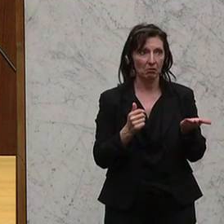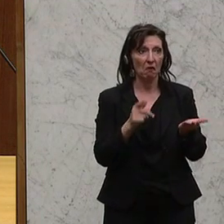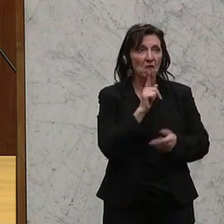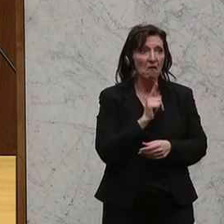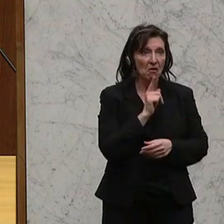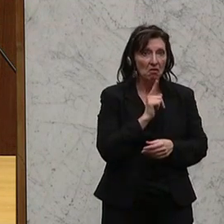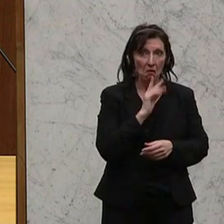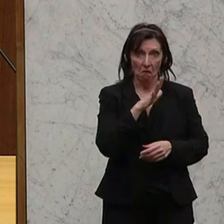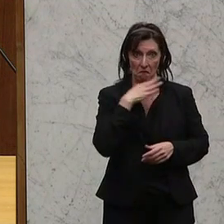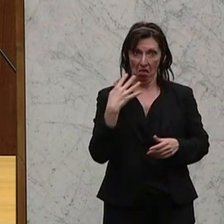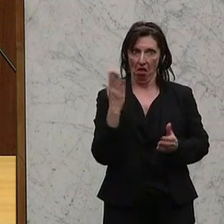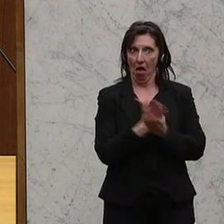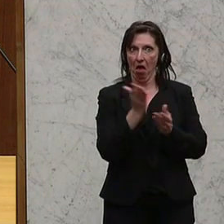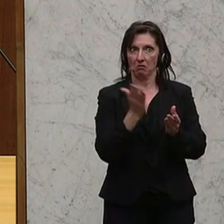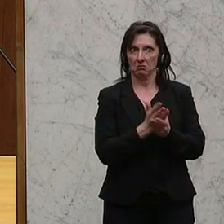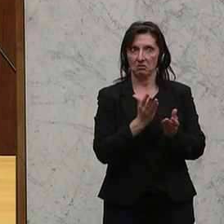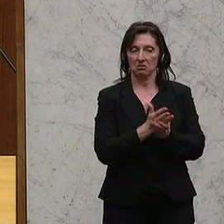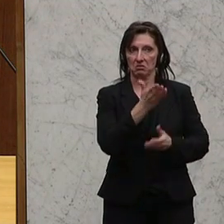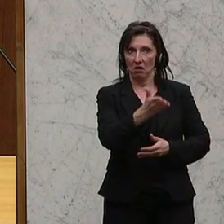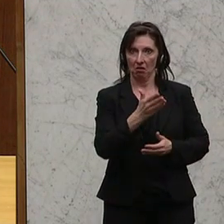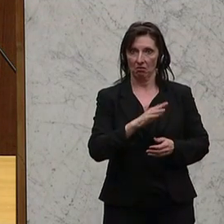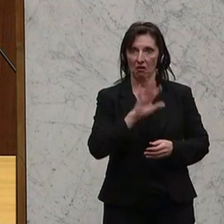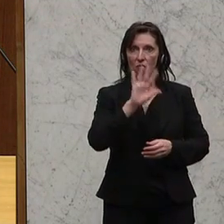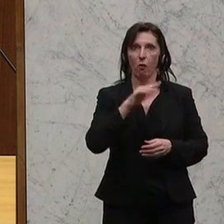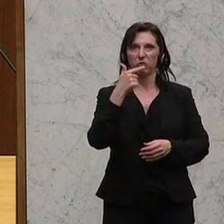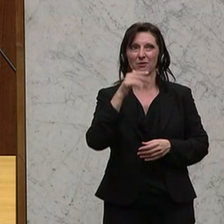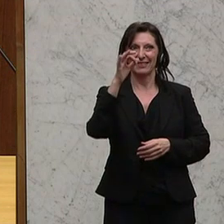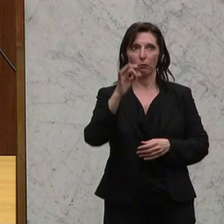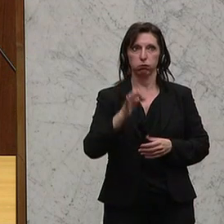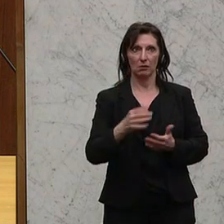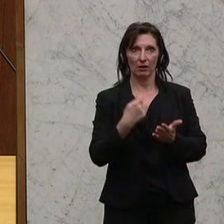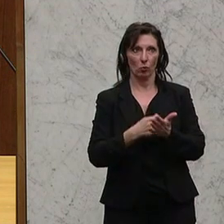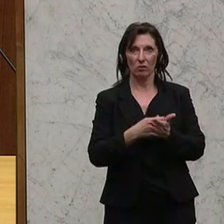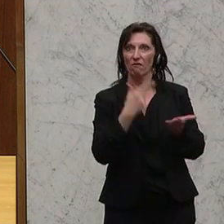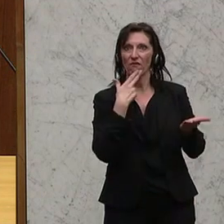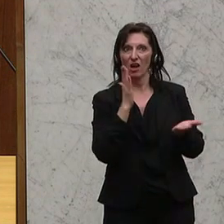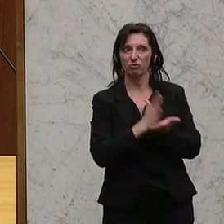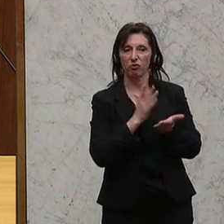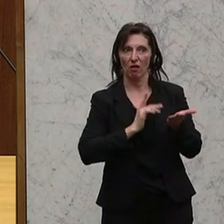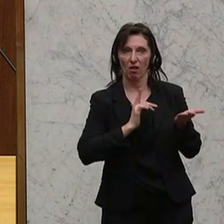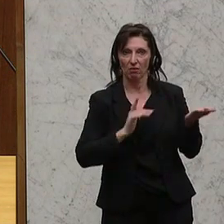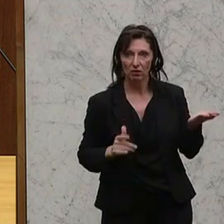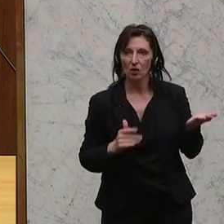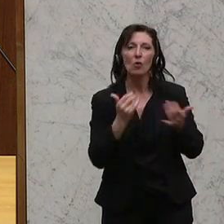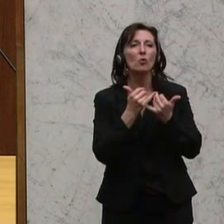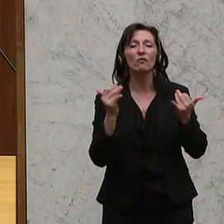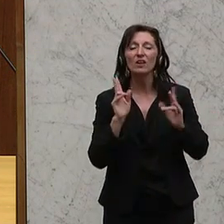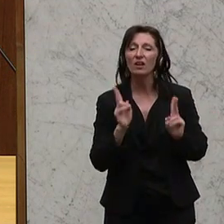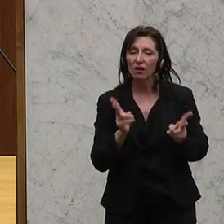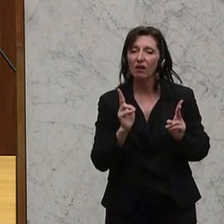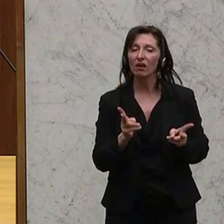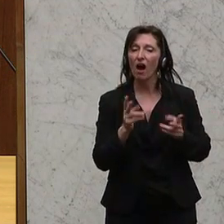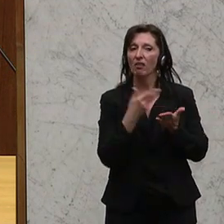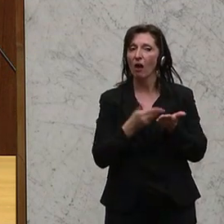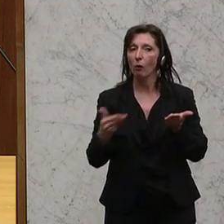Aktiendepots, dass es denen was hilft, dass das dort nur 25 Prozent kostet? Wie viele bitte? Und wie erklären Sie, dass diese